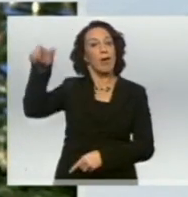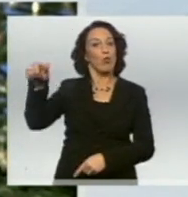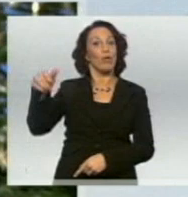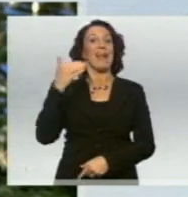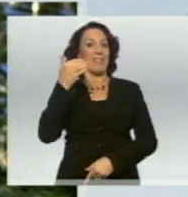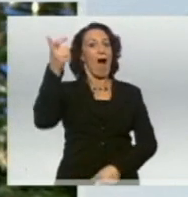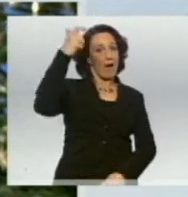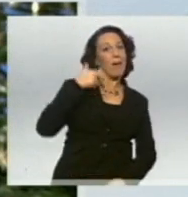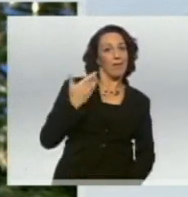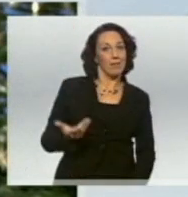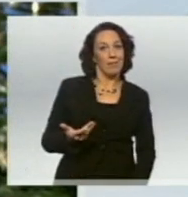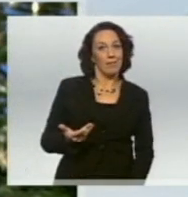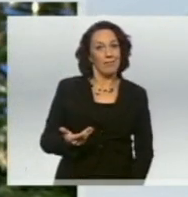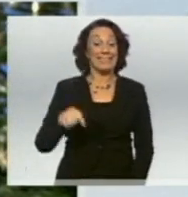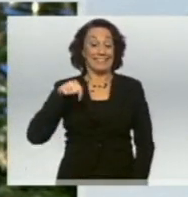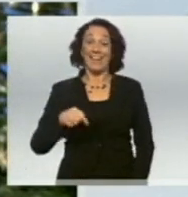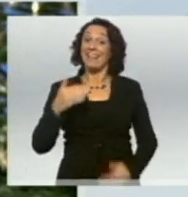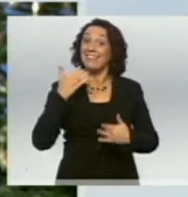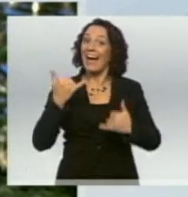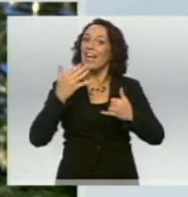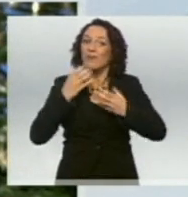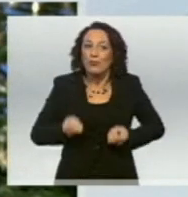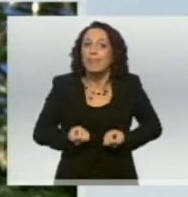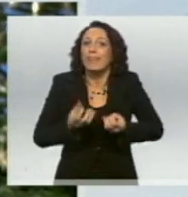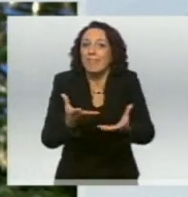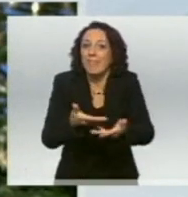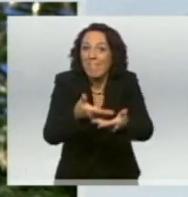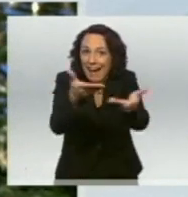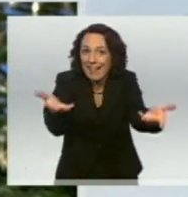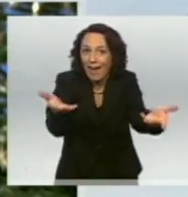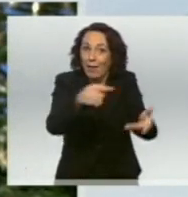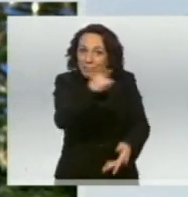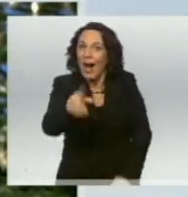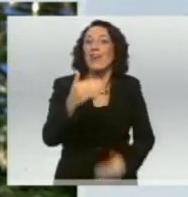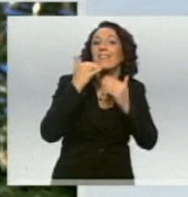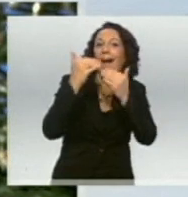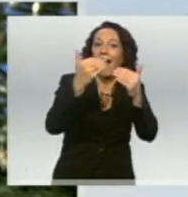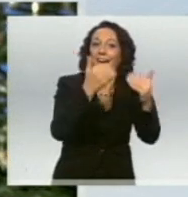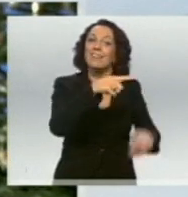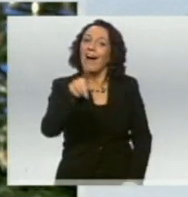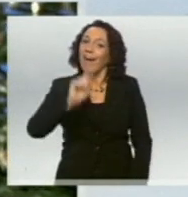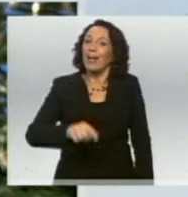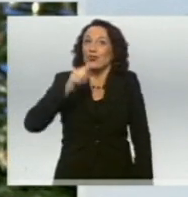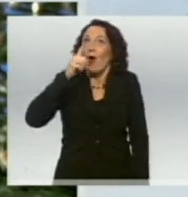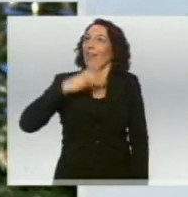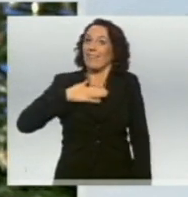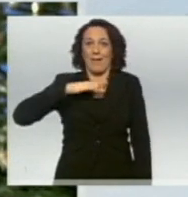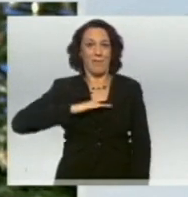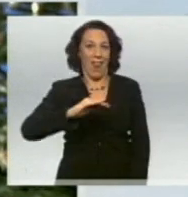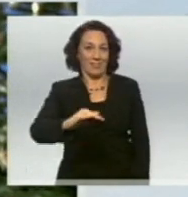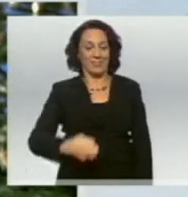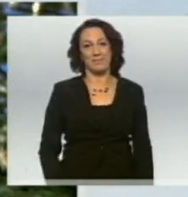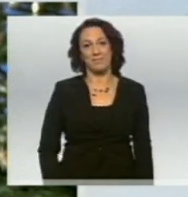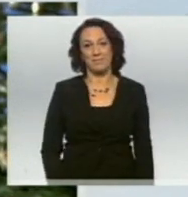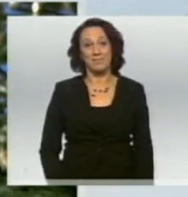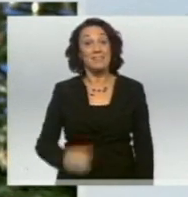Und diesen Dank will ich heute an Sie alle weitergeben, denn wir können stolz sein auf unser Land. Liebe